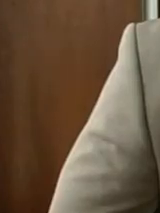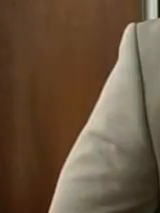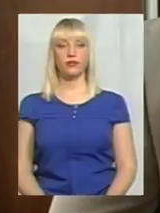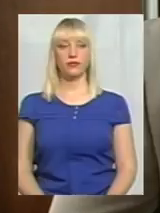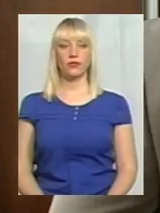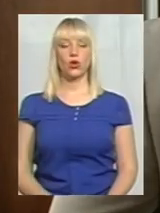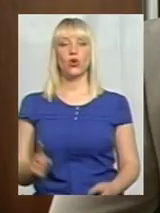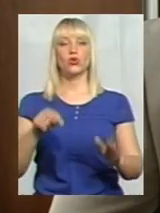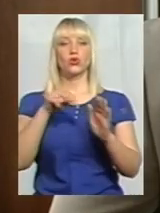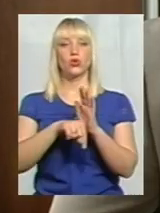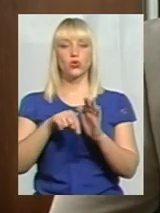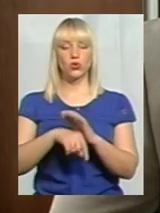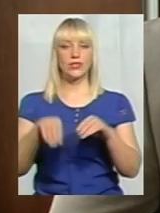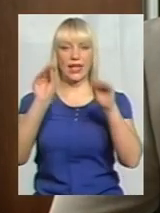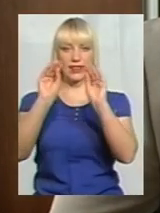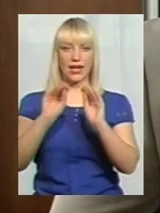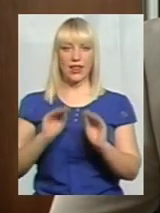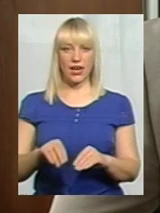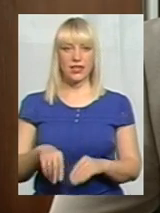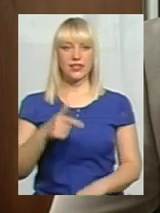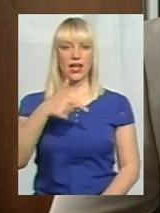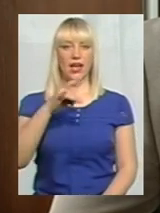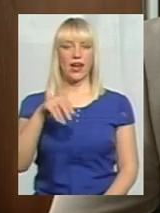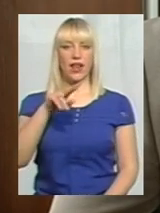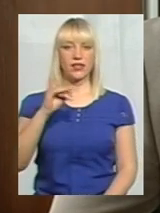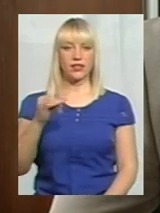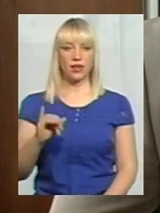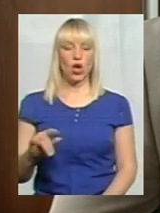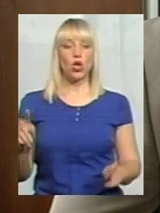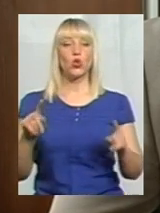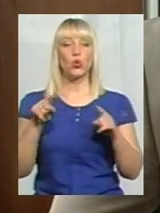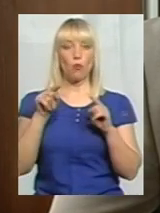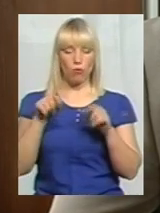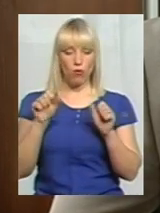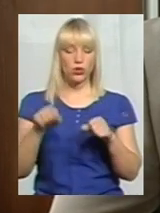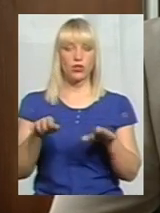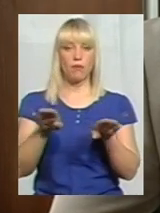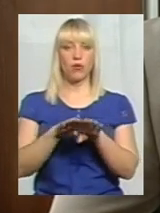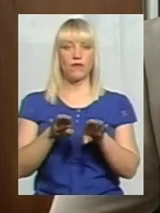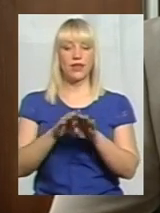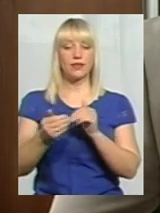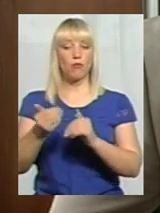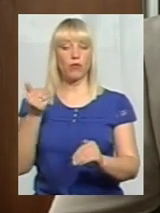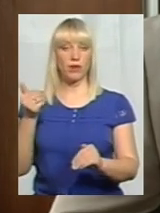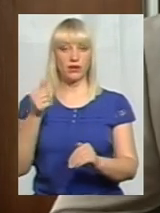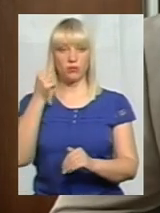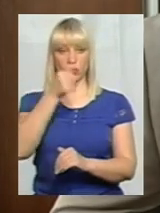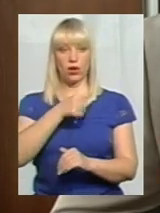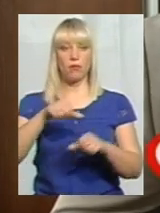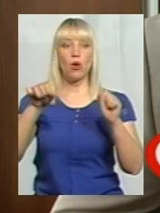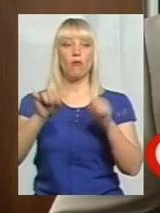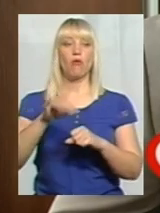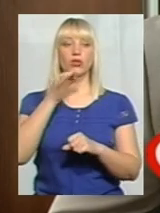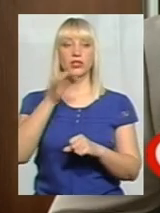Що стосується декларації Валентини Граділь, то можна, якщо порівняти з попередніми руками, можна